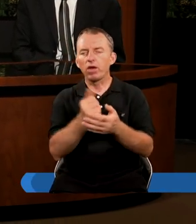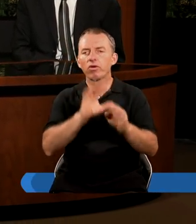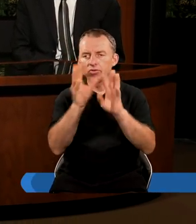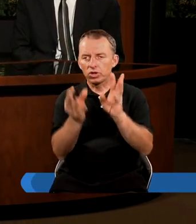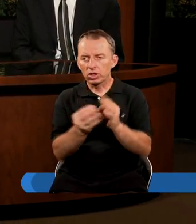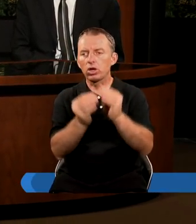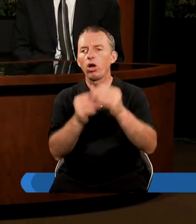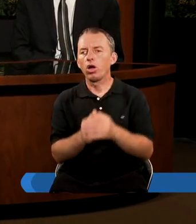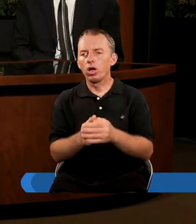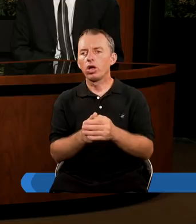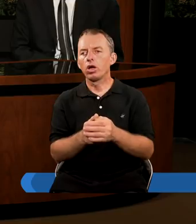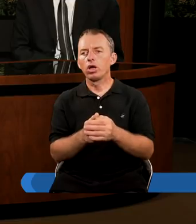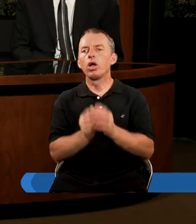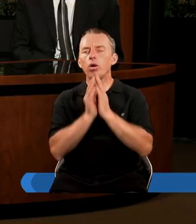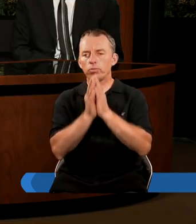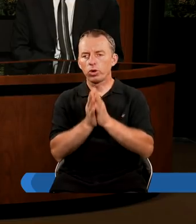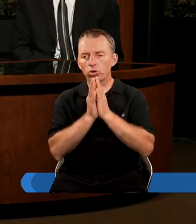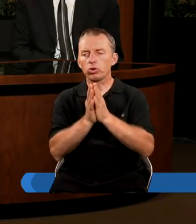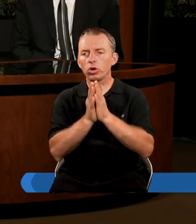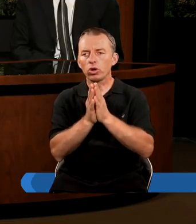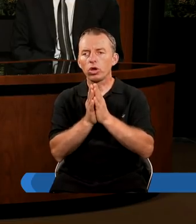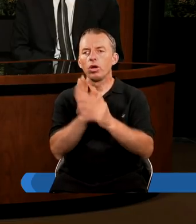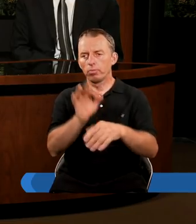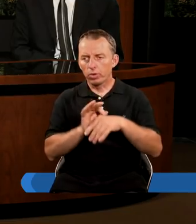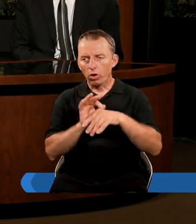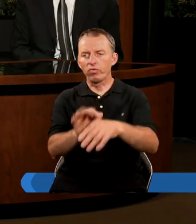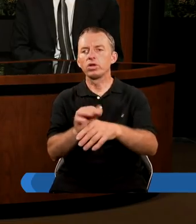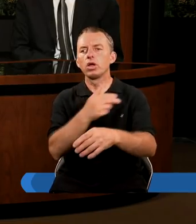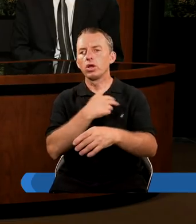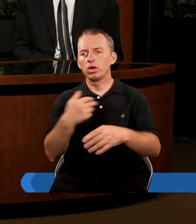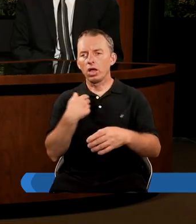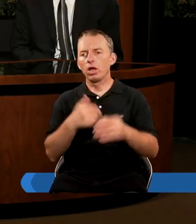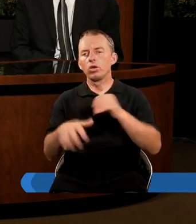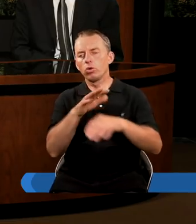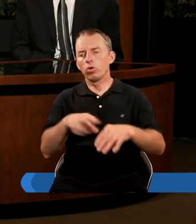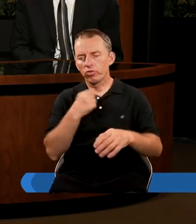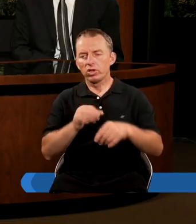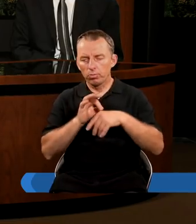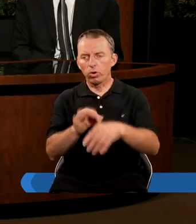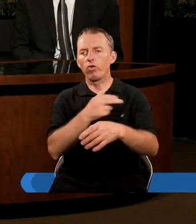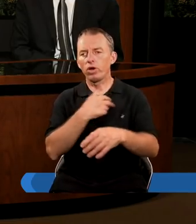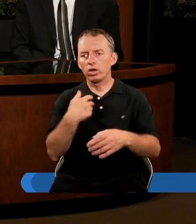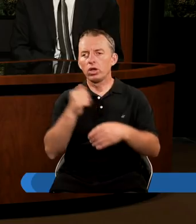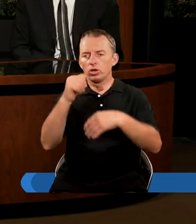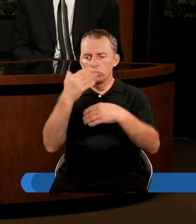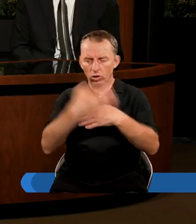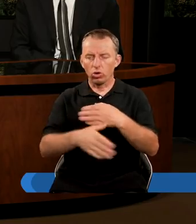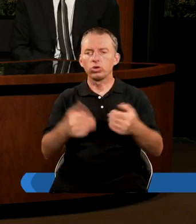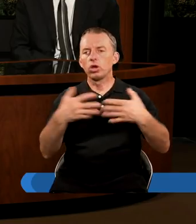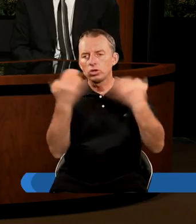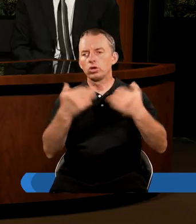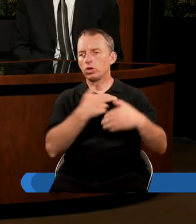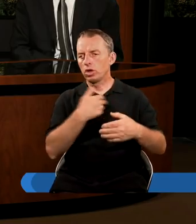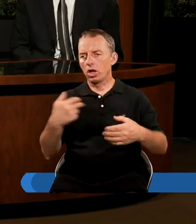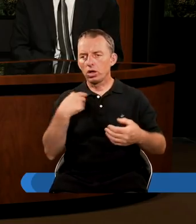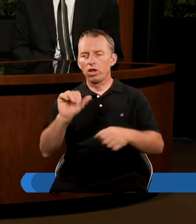to wszystko i prosimy o prowadzenie nas. Duchu Święty prowadź nas do końca dni naszych